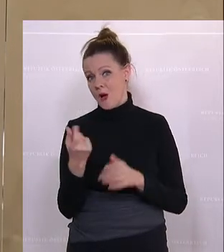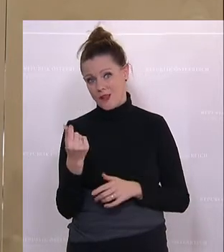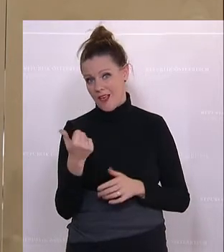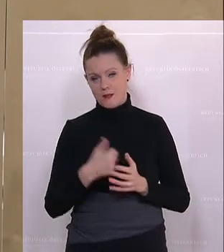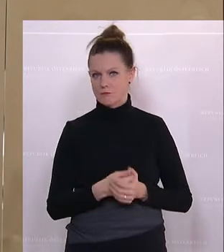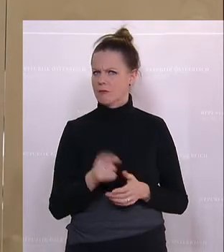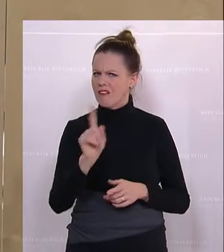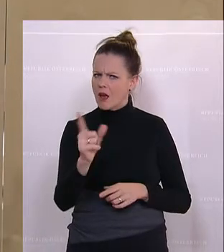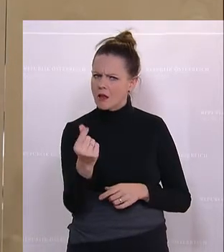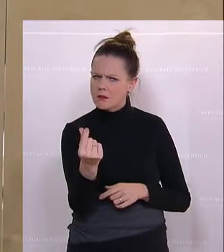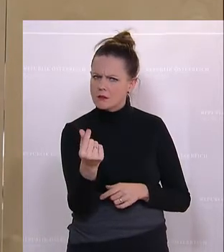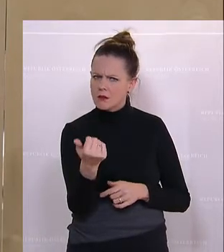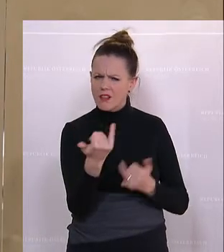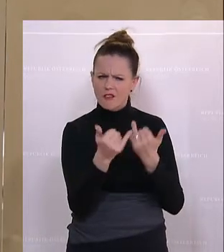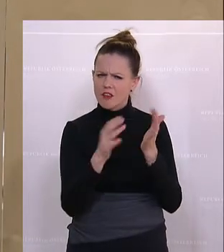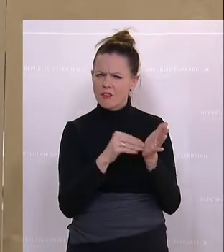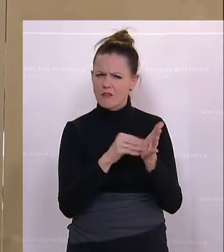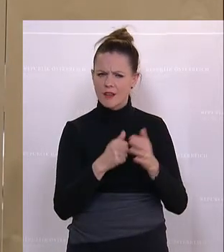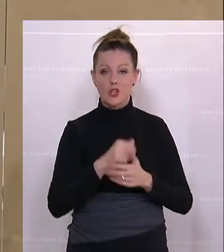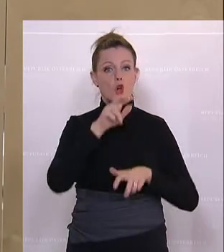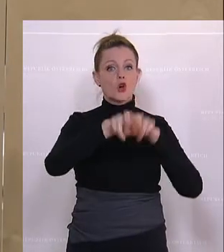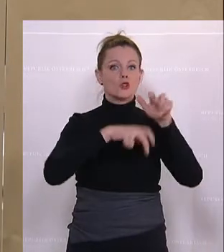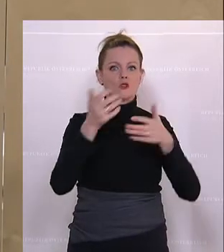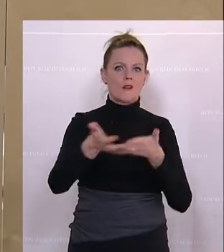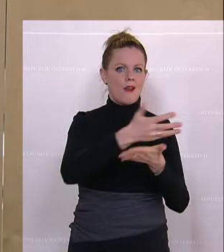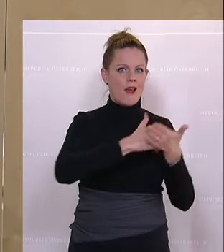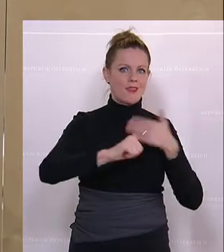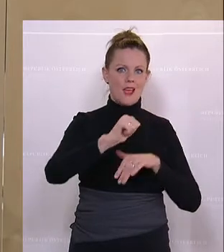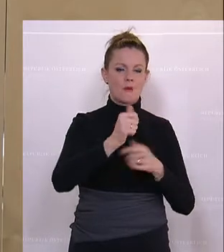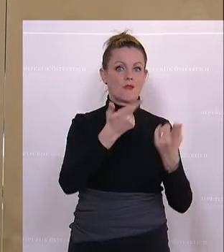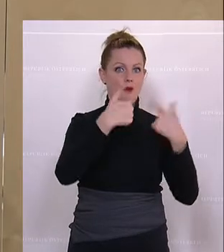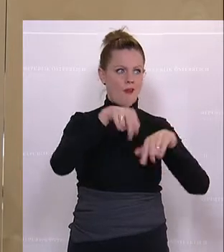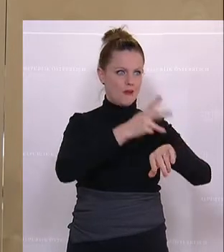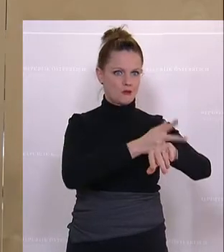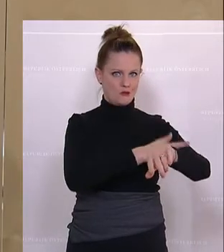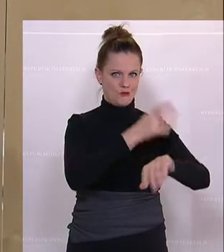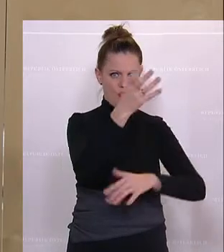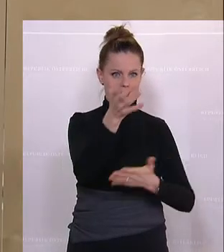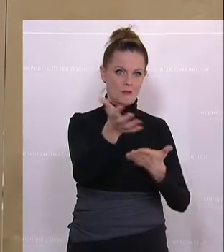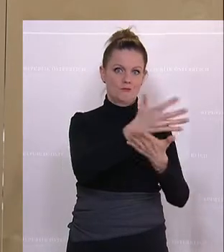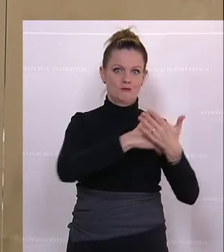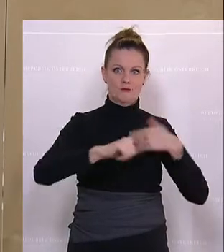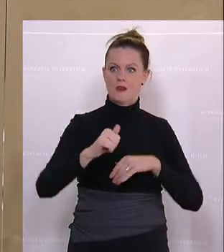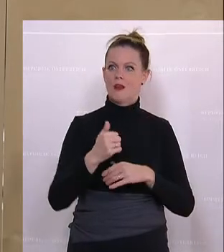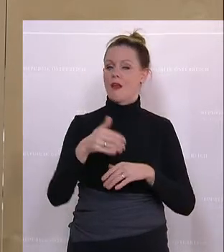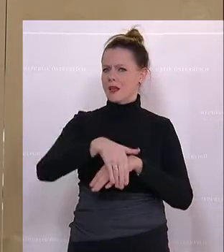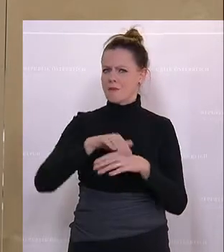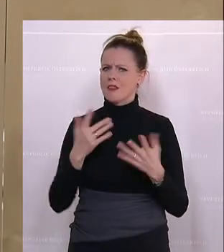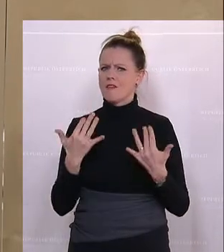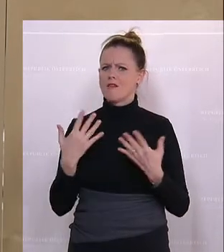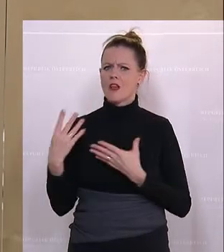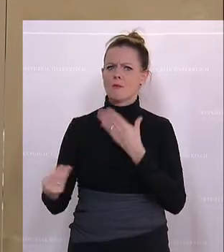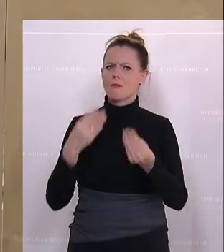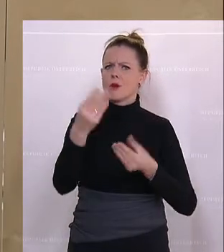Welches Geld wird dafür verwendet? Steuereinnahmen des Staates. Und wie viel bekommt jede Gemeinde? Das ist genau